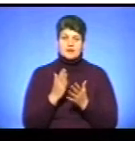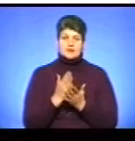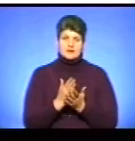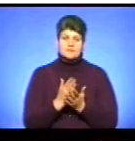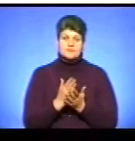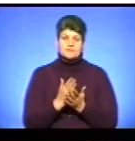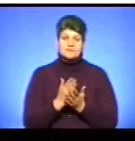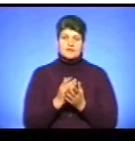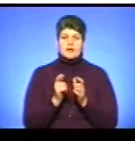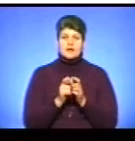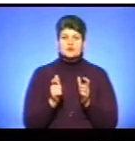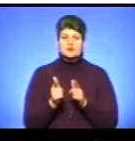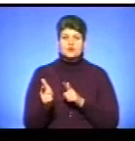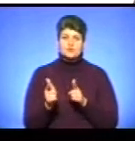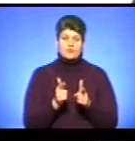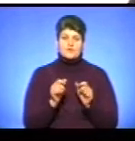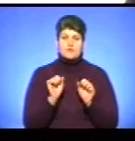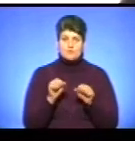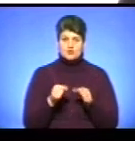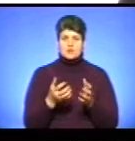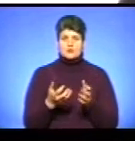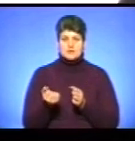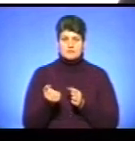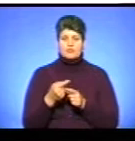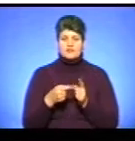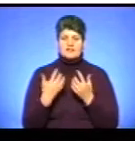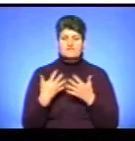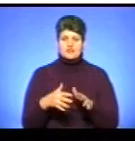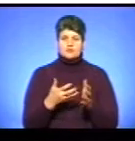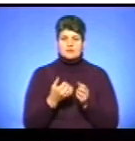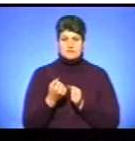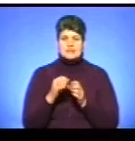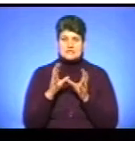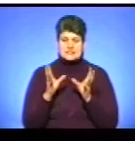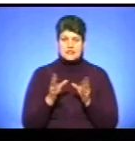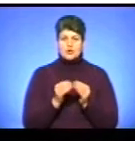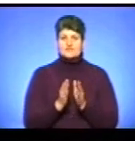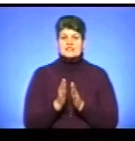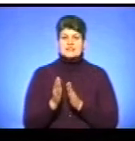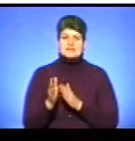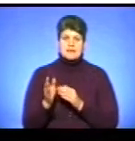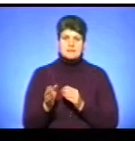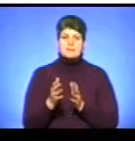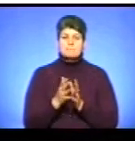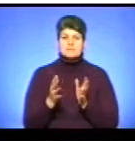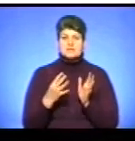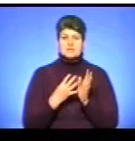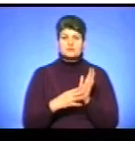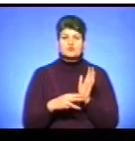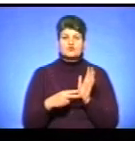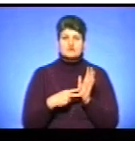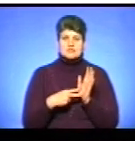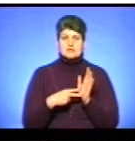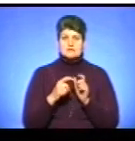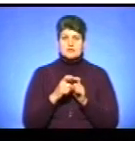картки готові. Можна отримати. Половину вже отримали. Загалом зараз в системі більше 97 тисяч